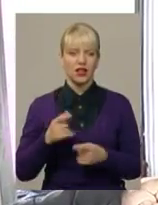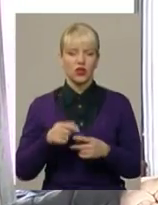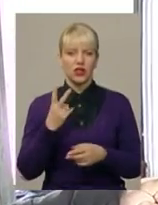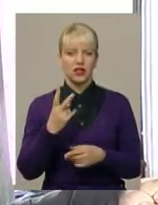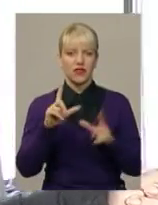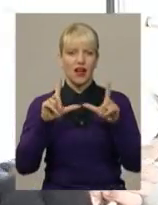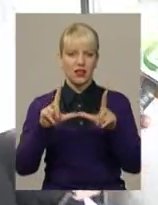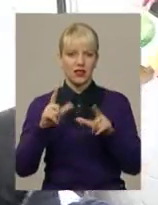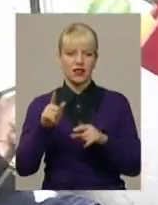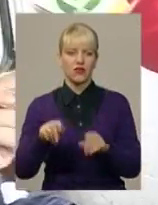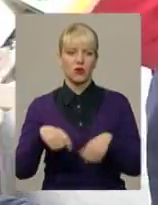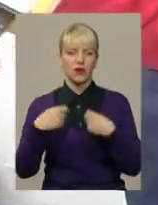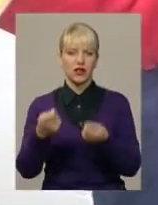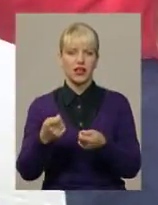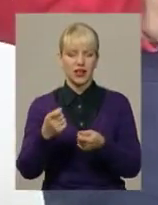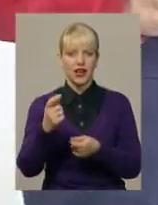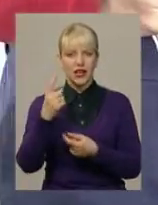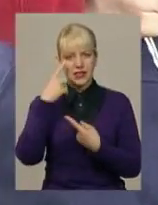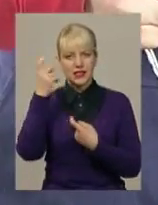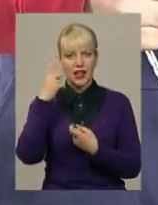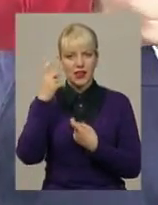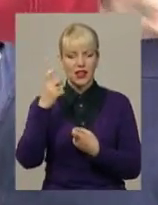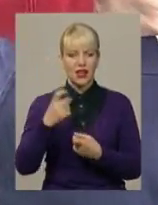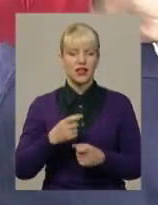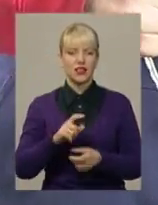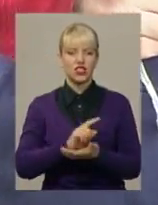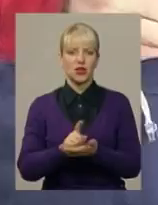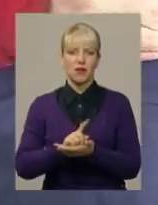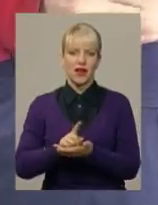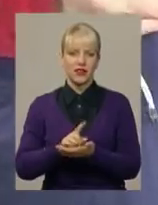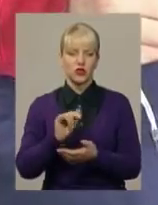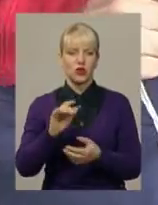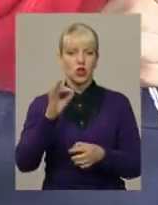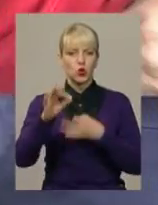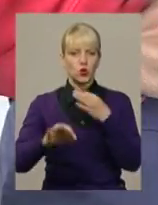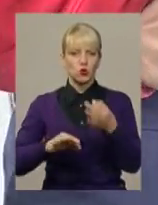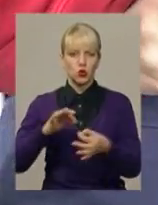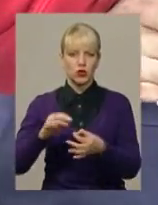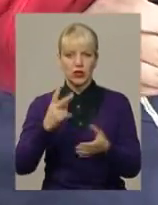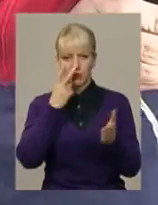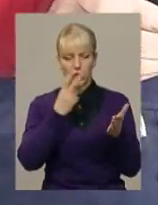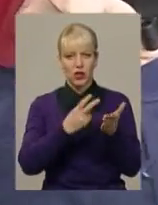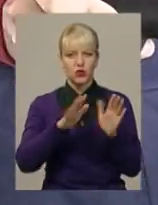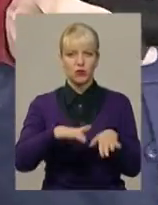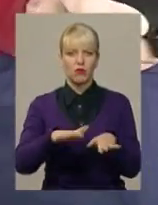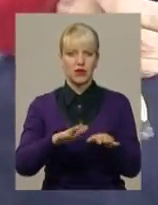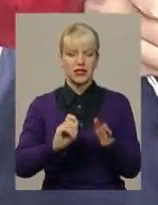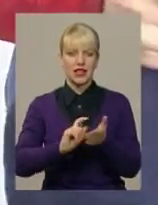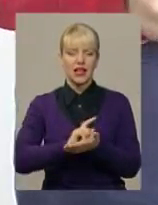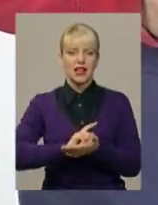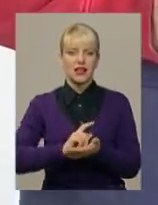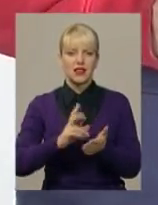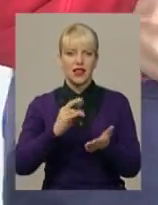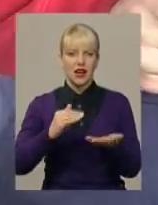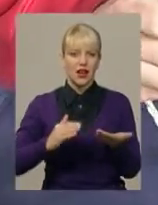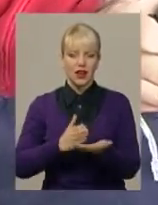антени, воно передає сигнал GPS-у, з спутником зв'язується і відбиває точку на карті. І сам сигнал, який